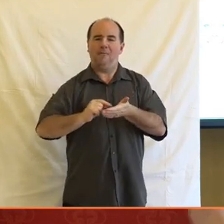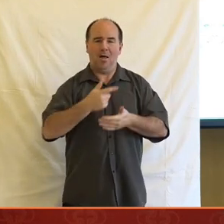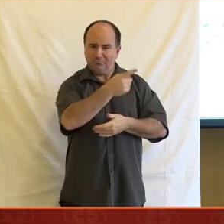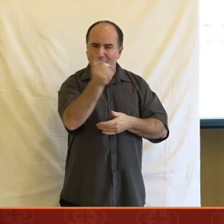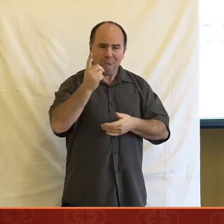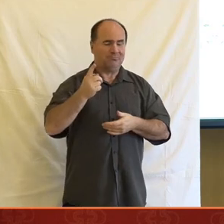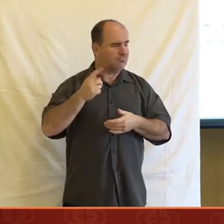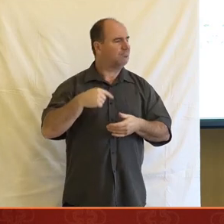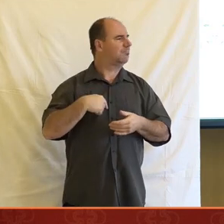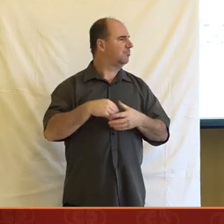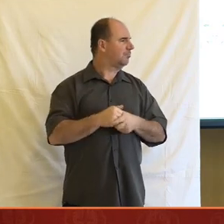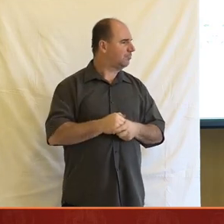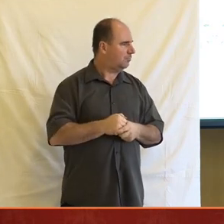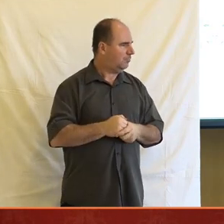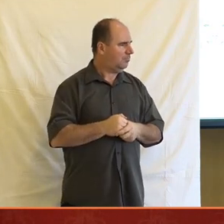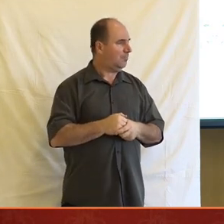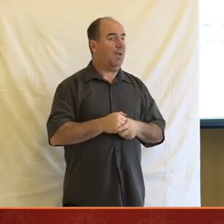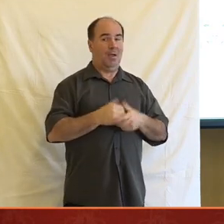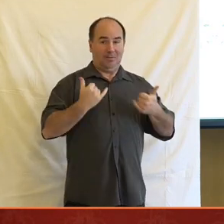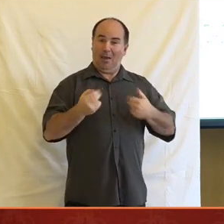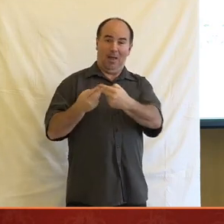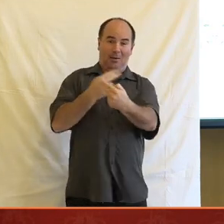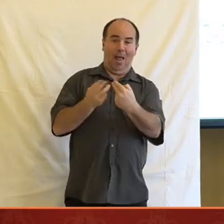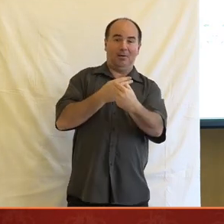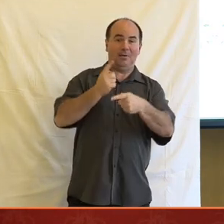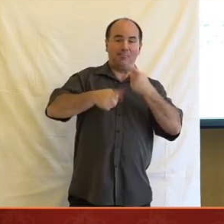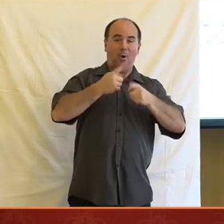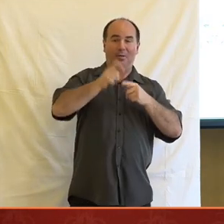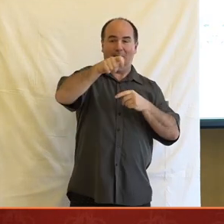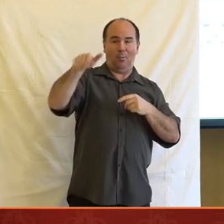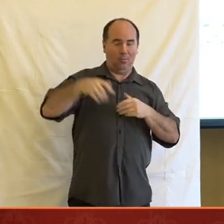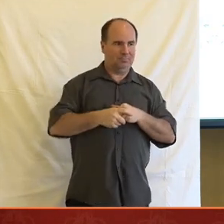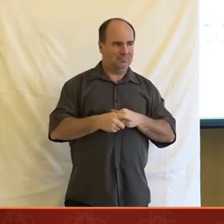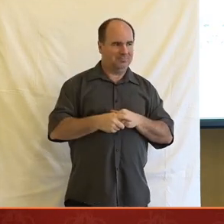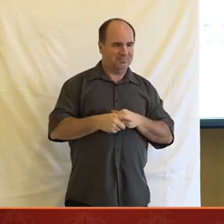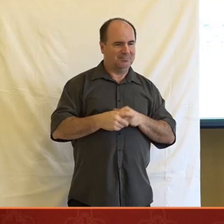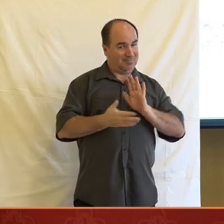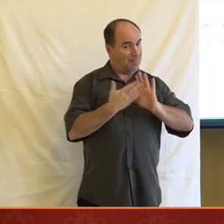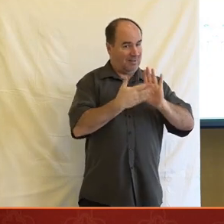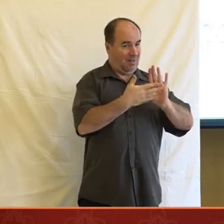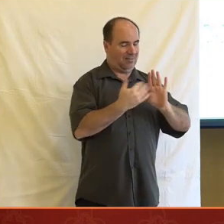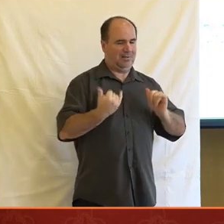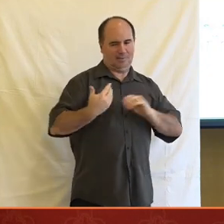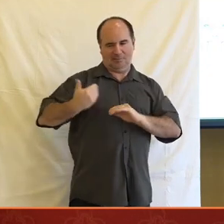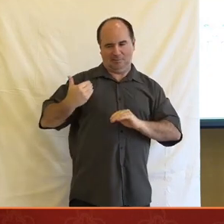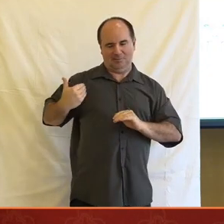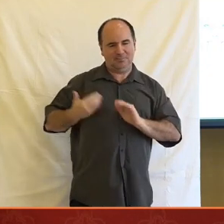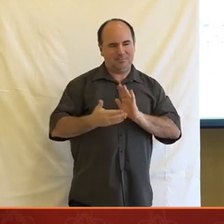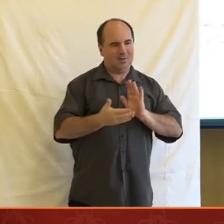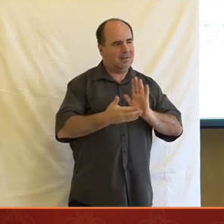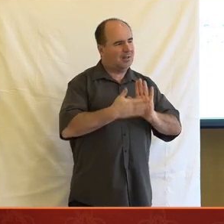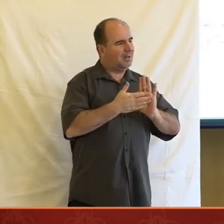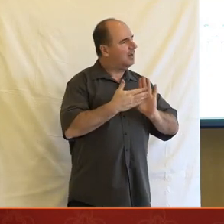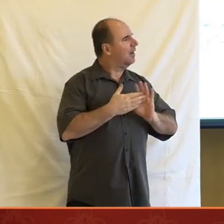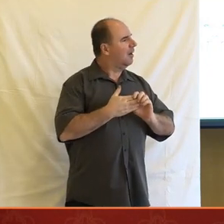reakce politiků. Pokud bych měl uvést nějaký příklad z poslední doby, tak asi jsme zachytili, jak se očkovacímu systému na začátku